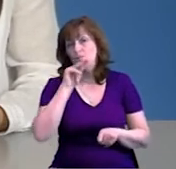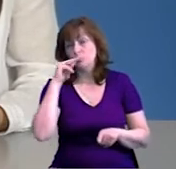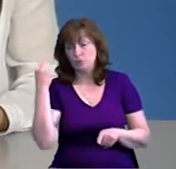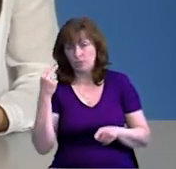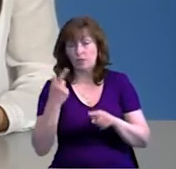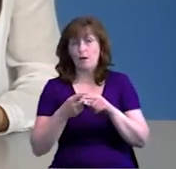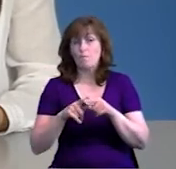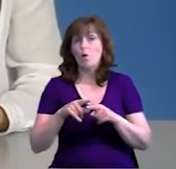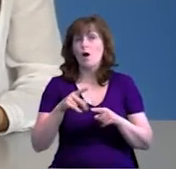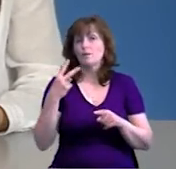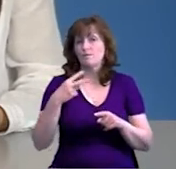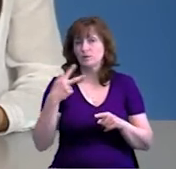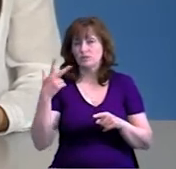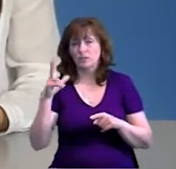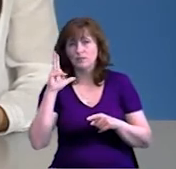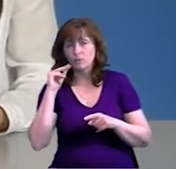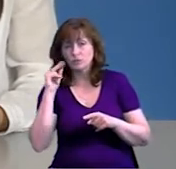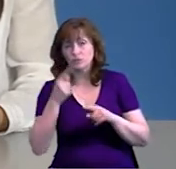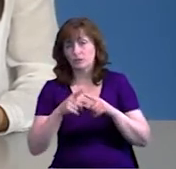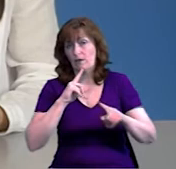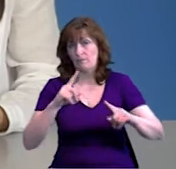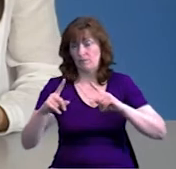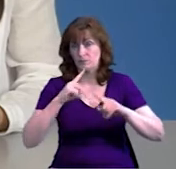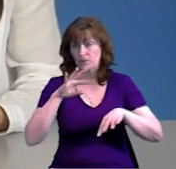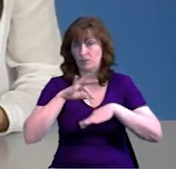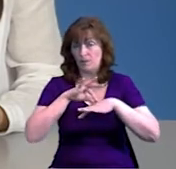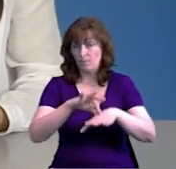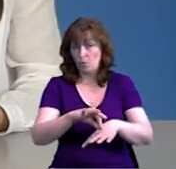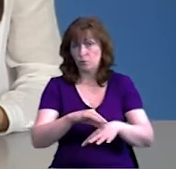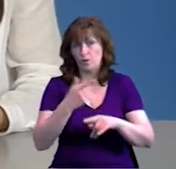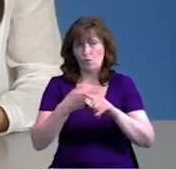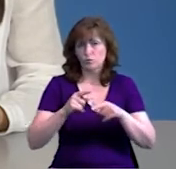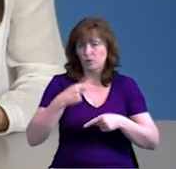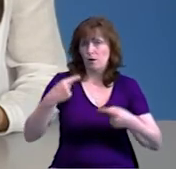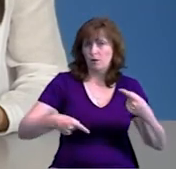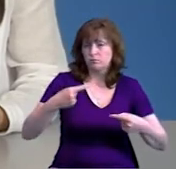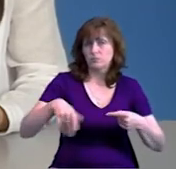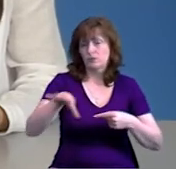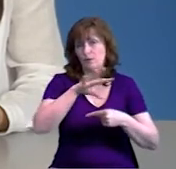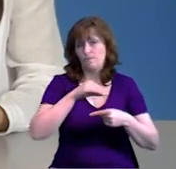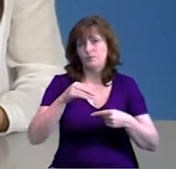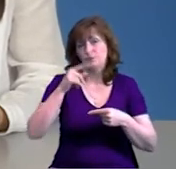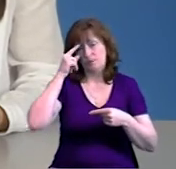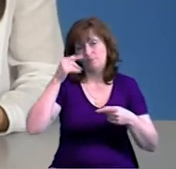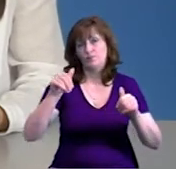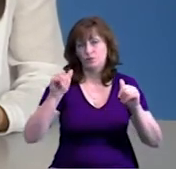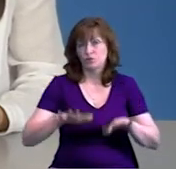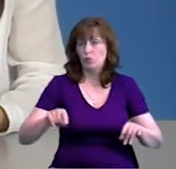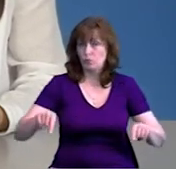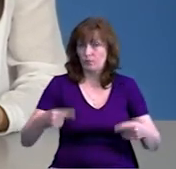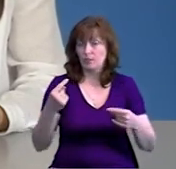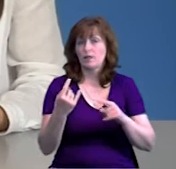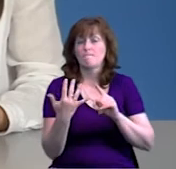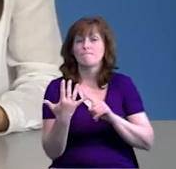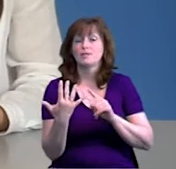червня на засіданні підкомітету Верховної Ради з питань адмінтерустрою ухвалили створити на Чернігівщині п'ятий район, центром